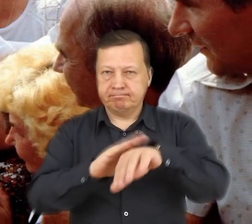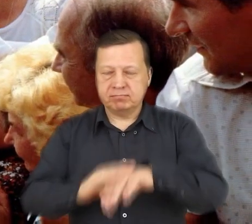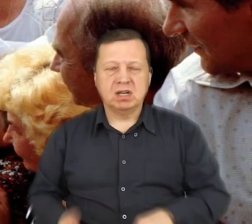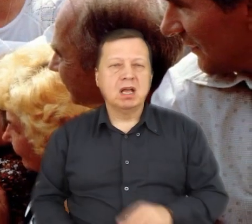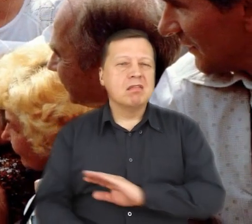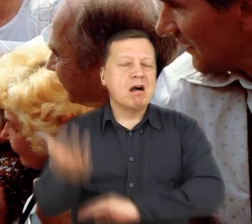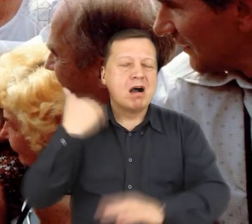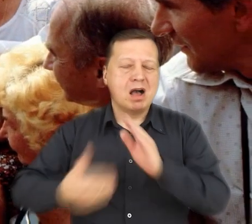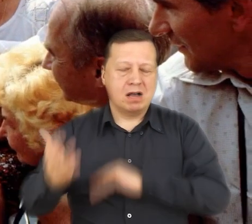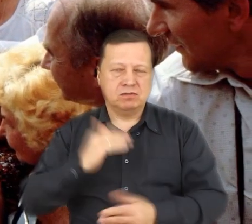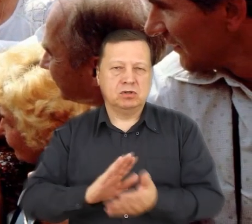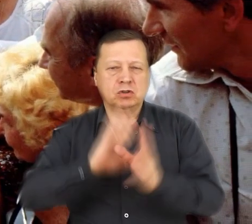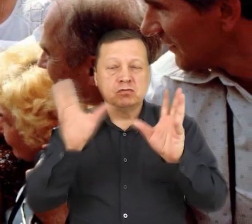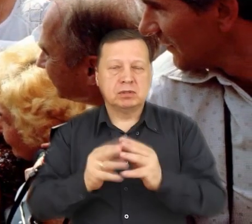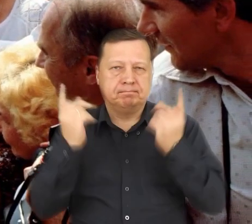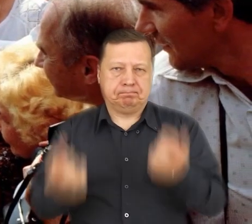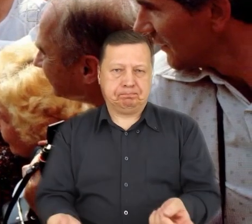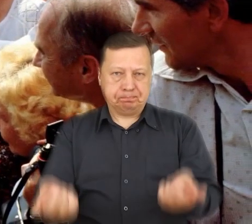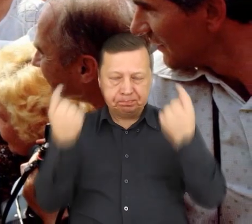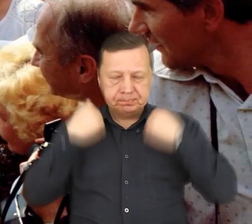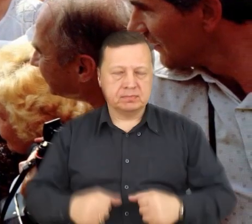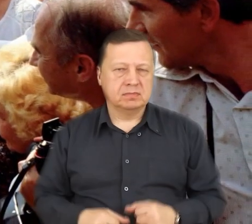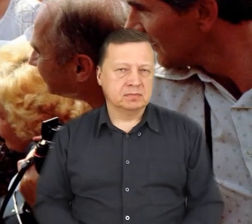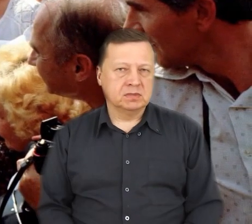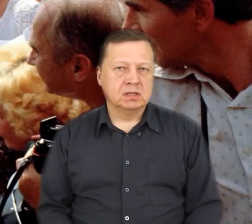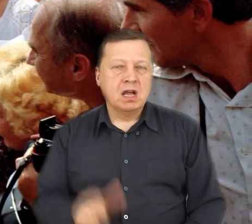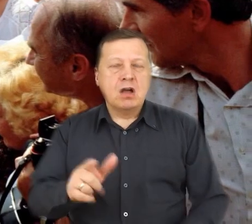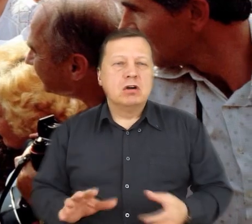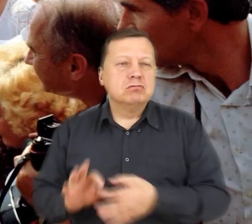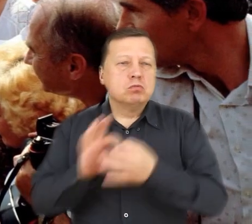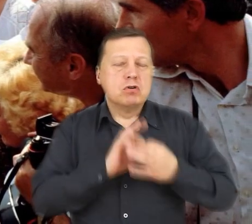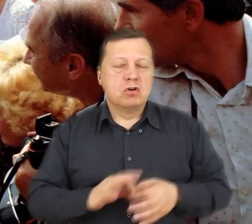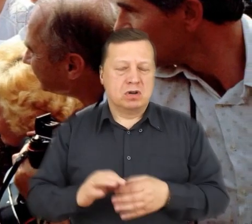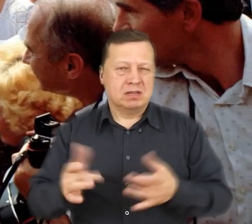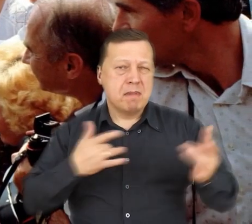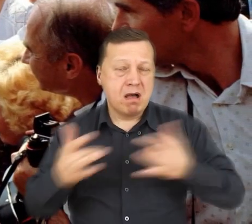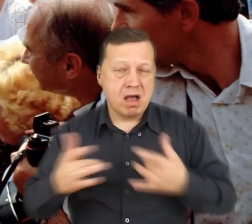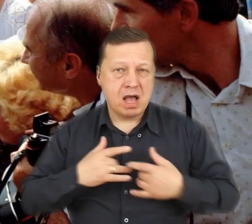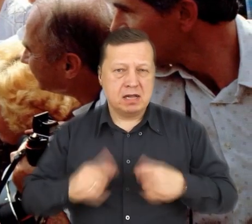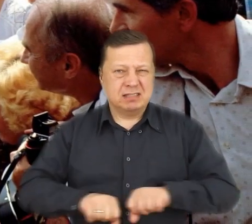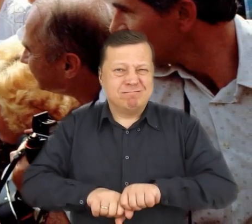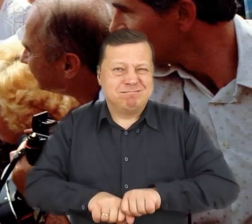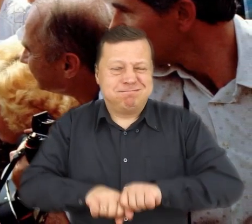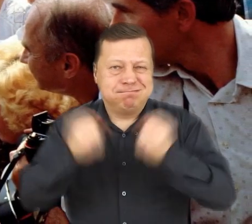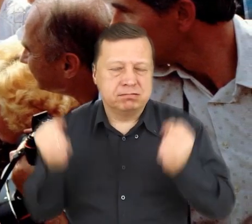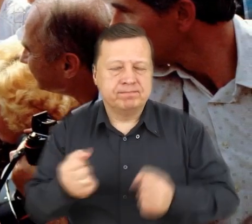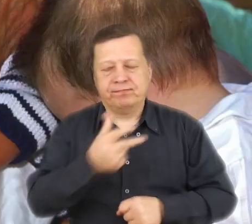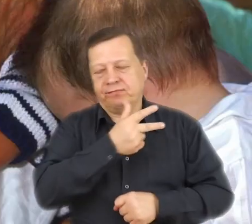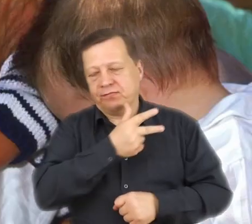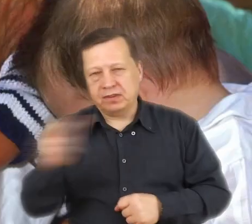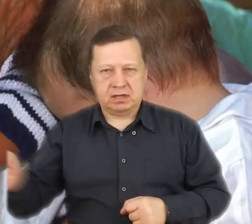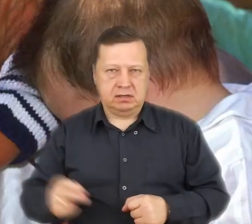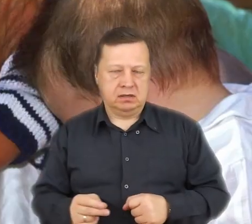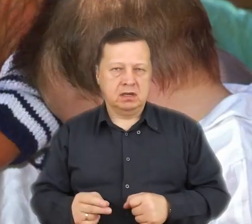uzdrówcie rany przeszłości miłością, niech wspólne cierpienie nie prowadzi do rozłamu, ale niech